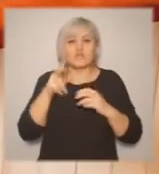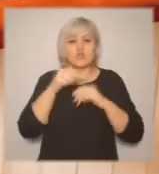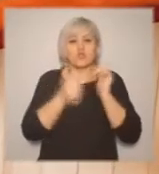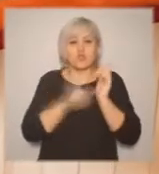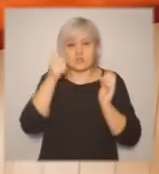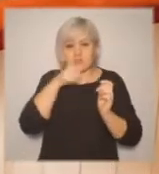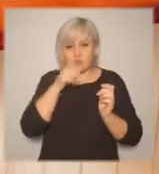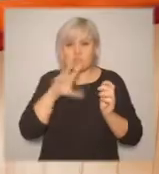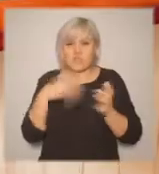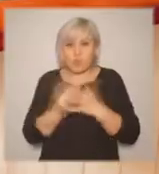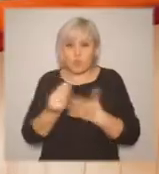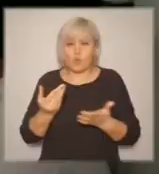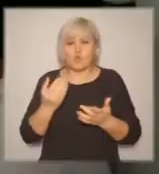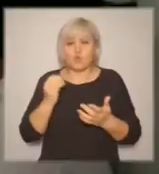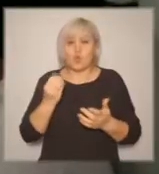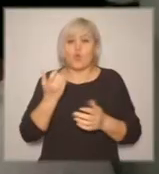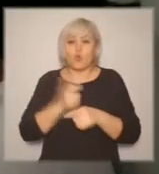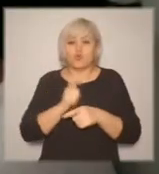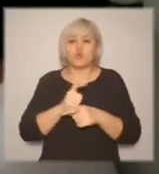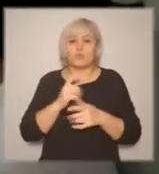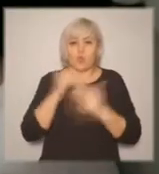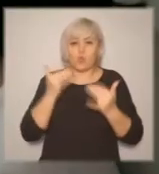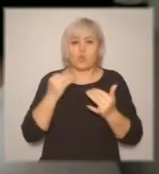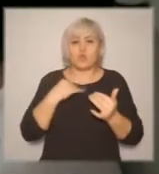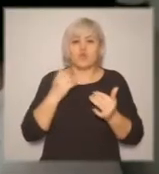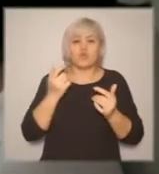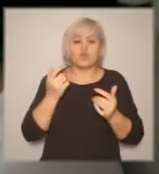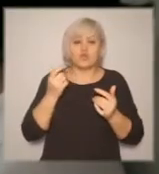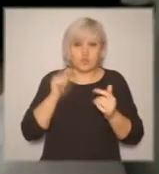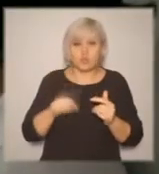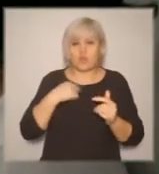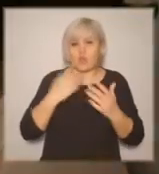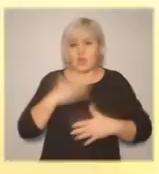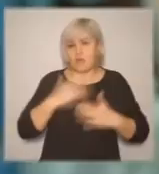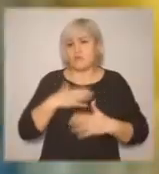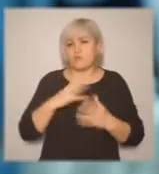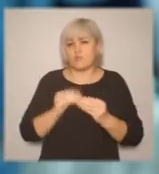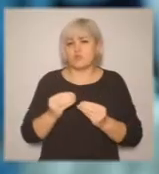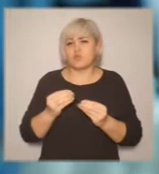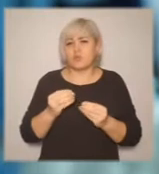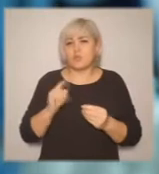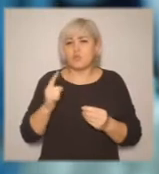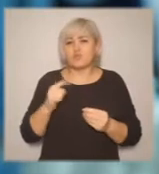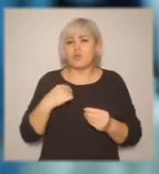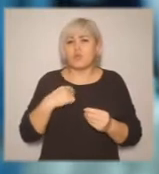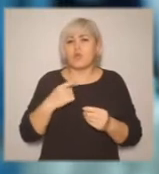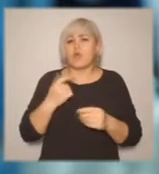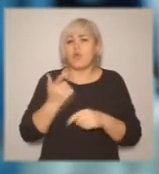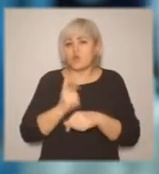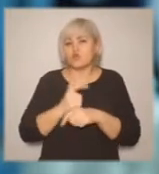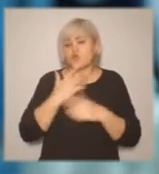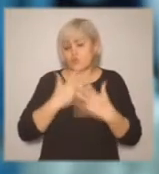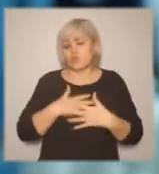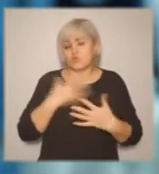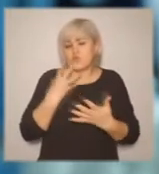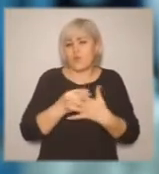тифлокомментатором. Очень много работы. Началось с 2016 года. И вот с тех пор ее прям очень много-много-много